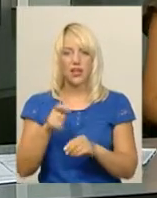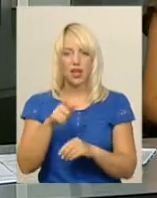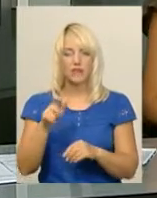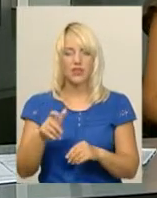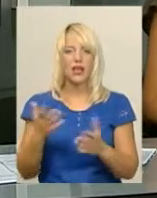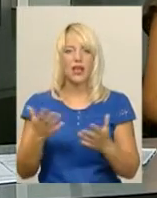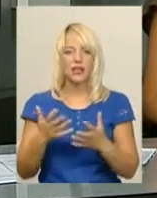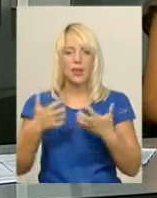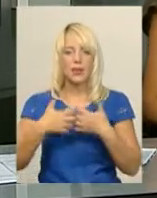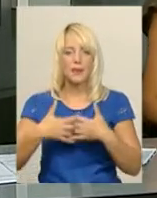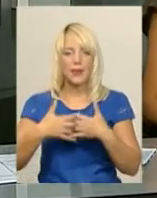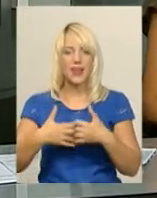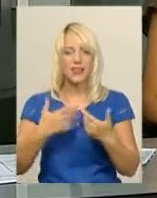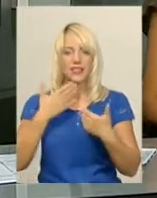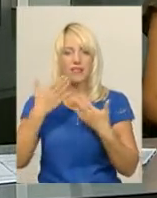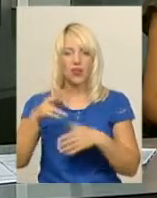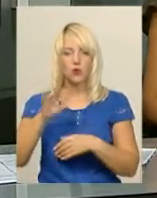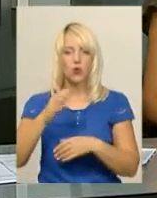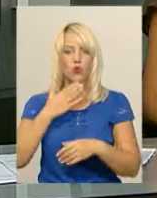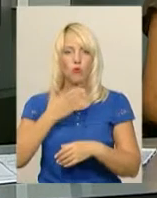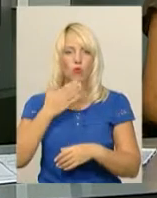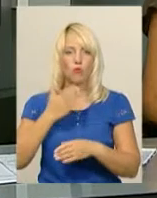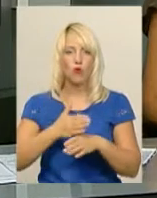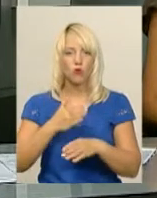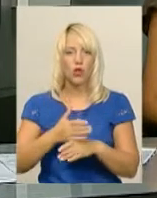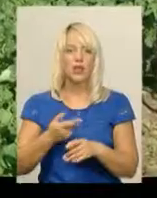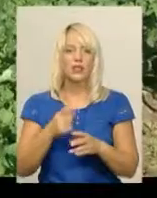звернення по допомогу, дізнавалася Світлана Поробок.